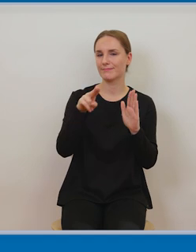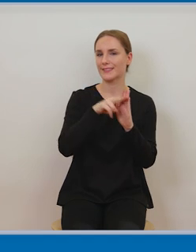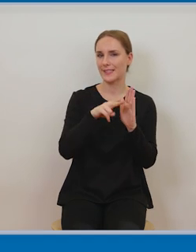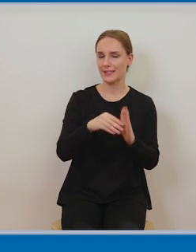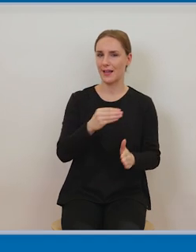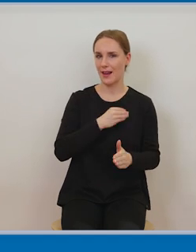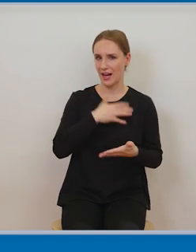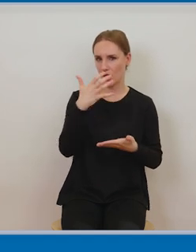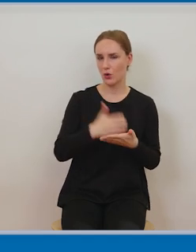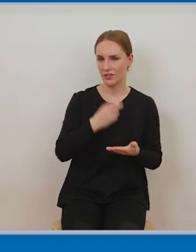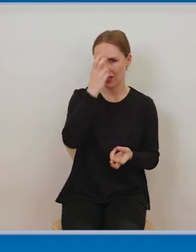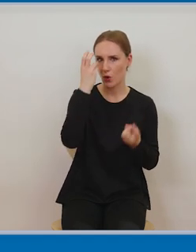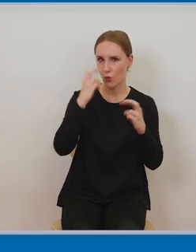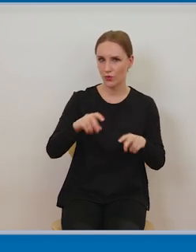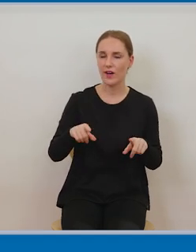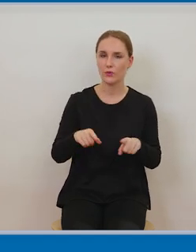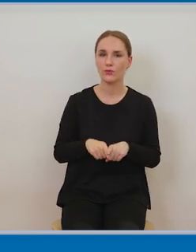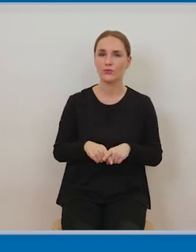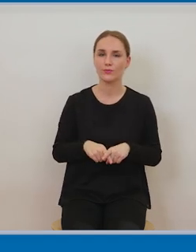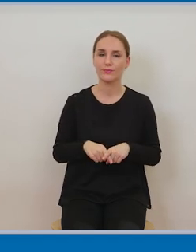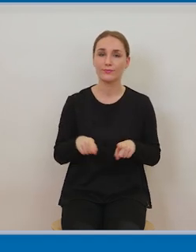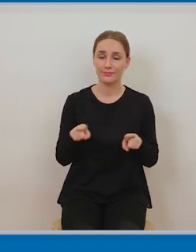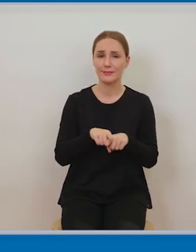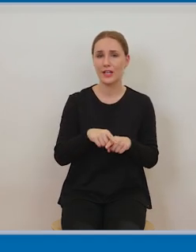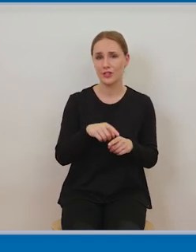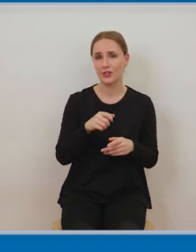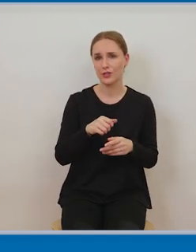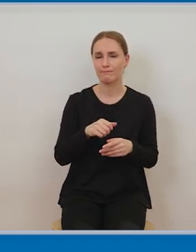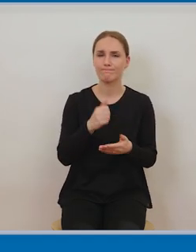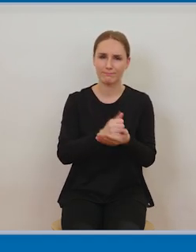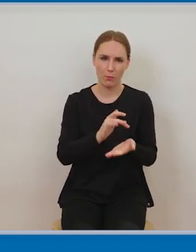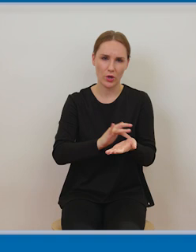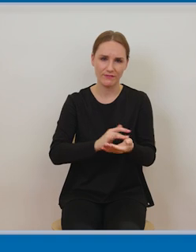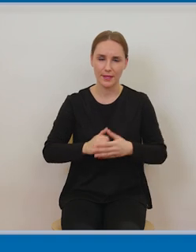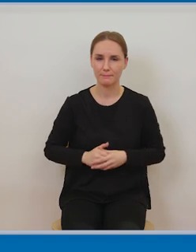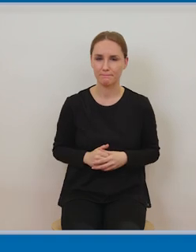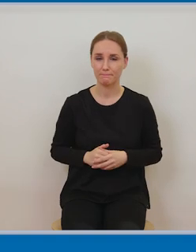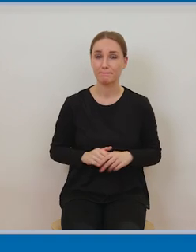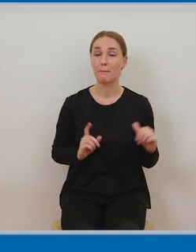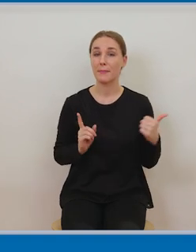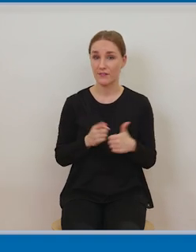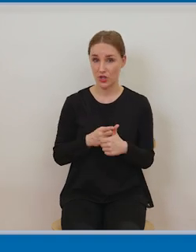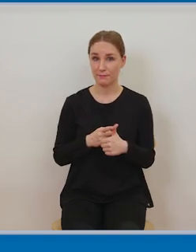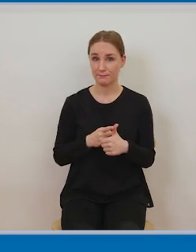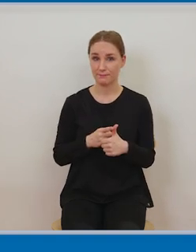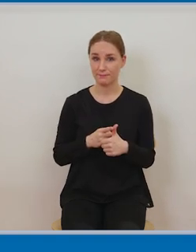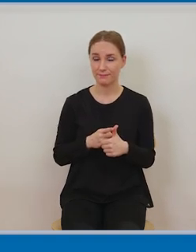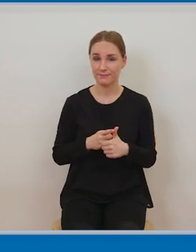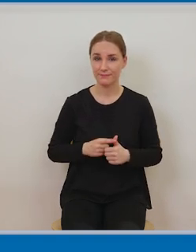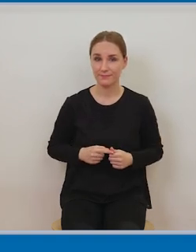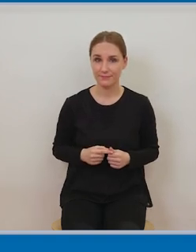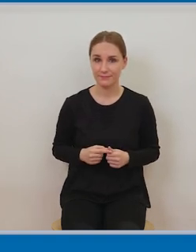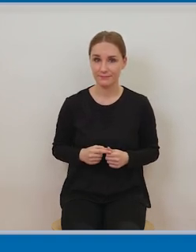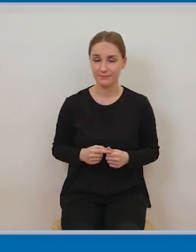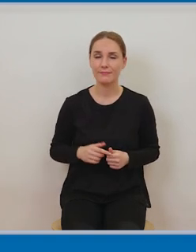ustawową starałyśmy się Państwu powiedzieć że w praktyce bardzo rzadko czy to studenci czy nauczyciele opiekunowie